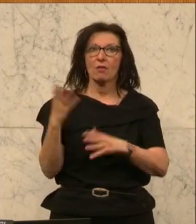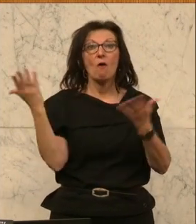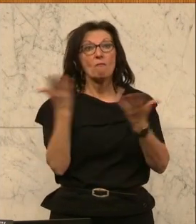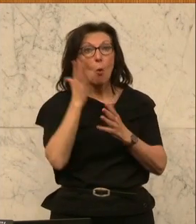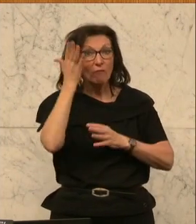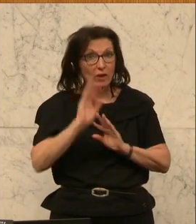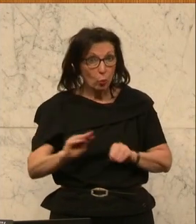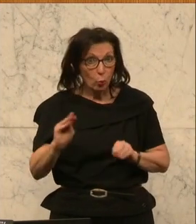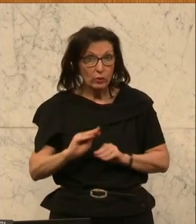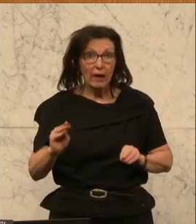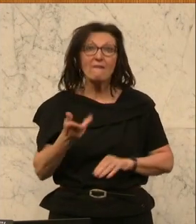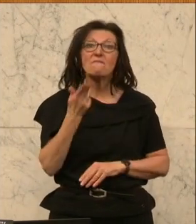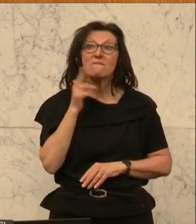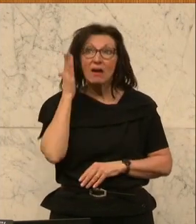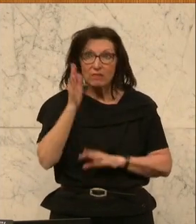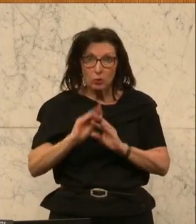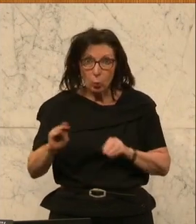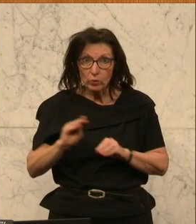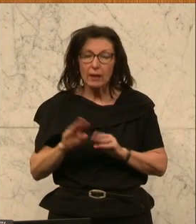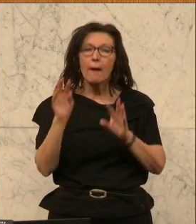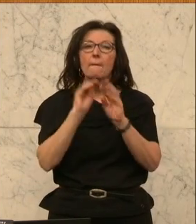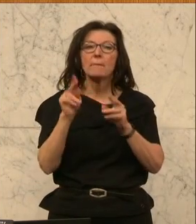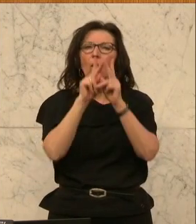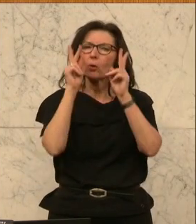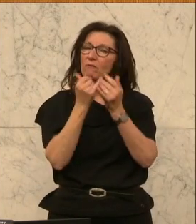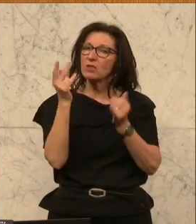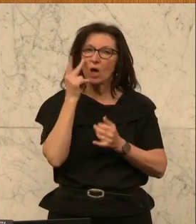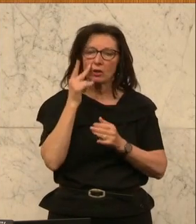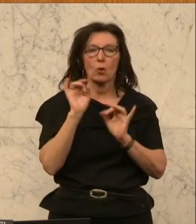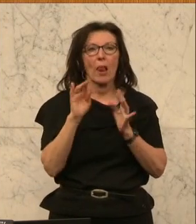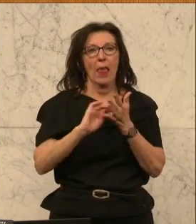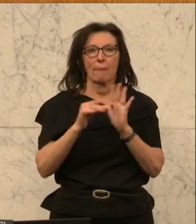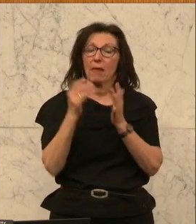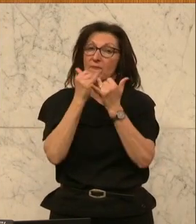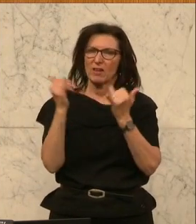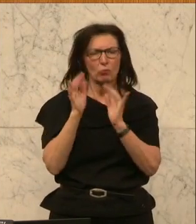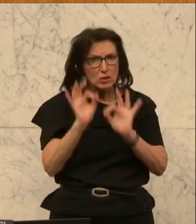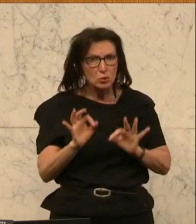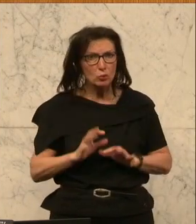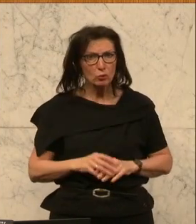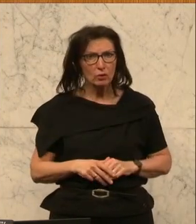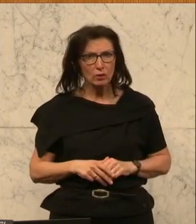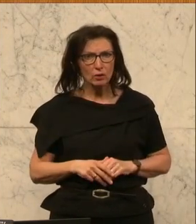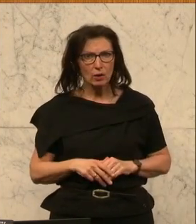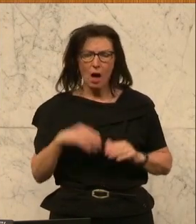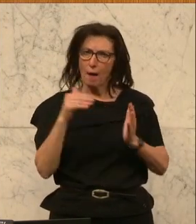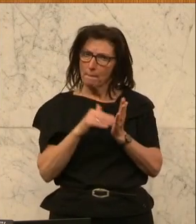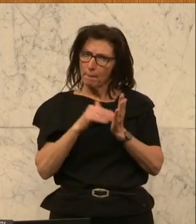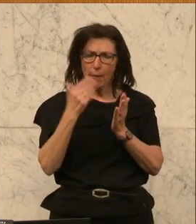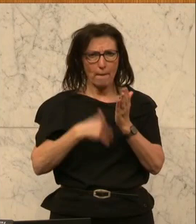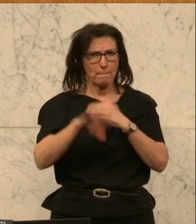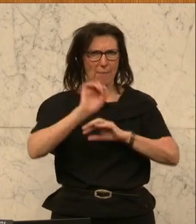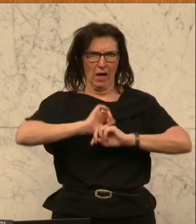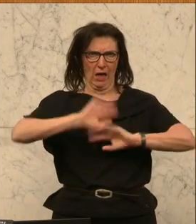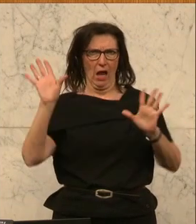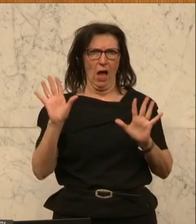nach welchem pädagogischen Konzept und nach welchem Lehrplan. Und das ist gut so. Wir brauchen mehr Klarheit. Wir